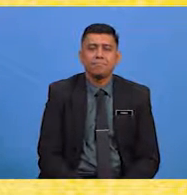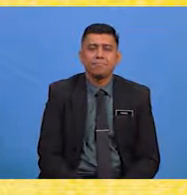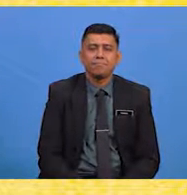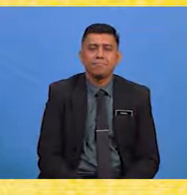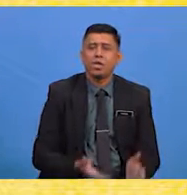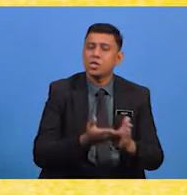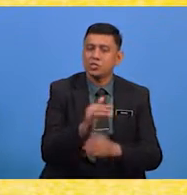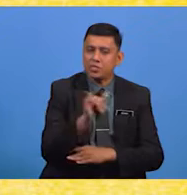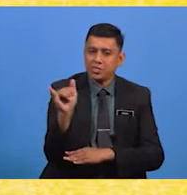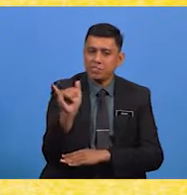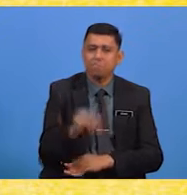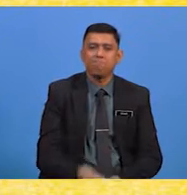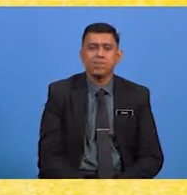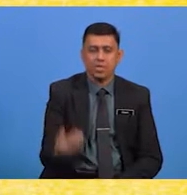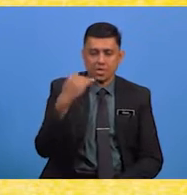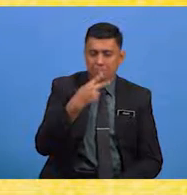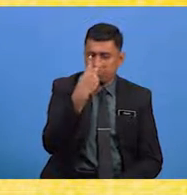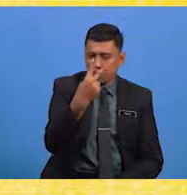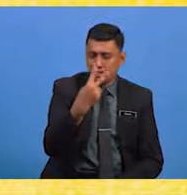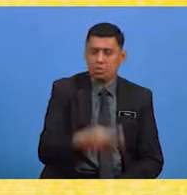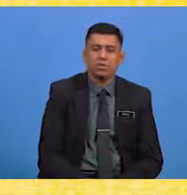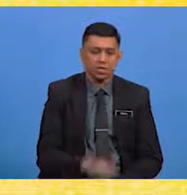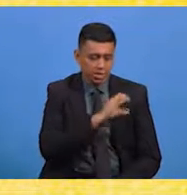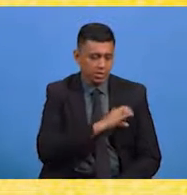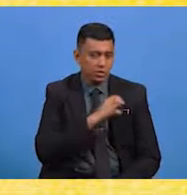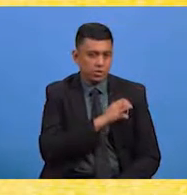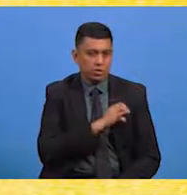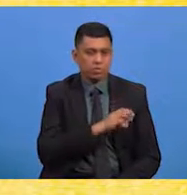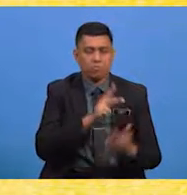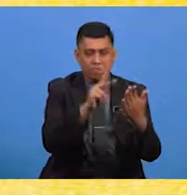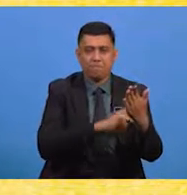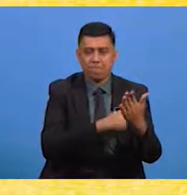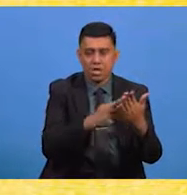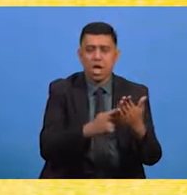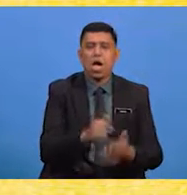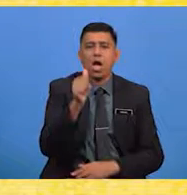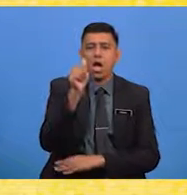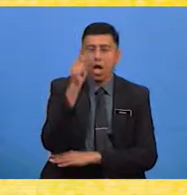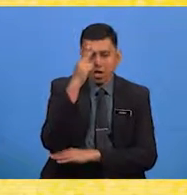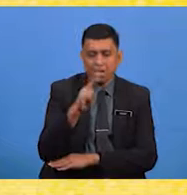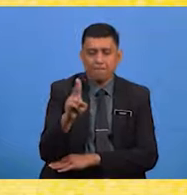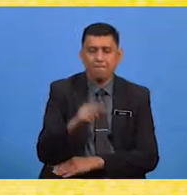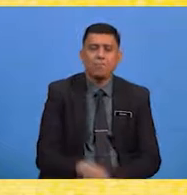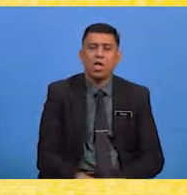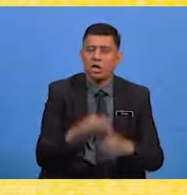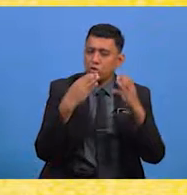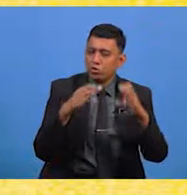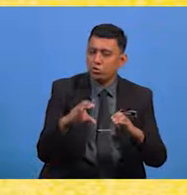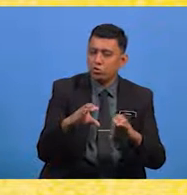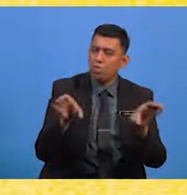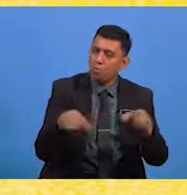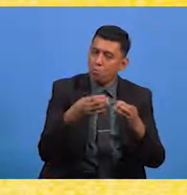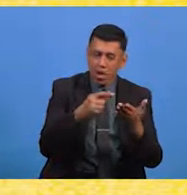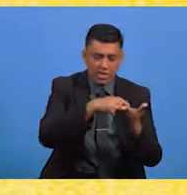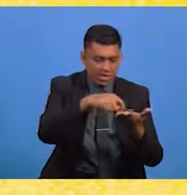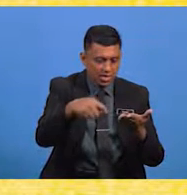Seterusnya, mari kita lihat pula Ciri-ciri pantun agama Cuba pelajar buat